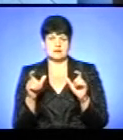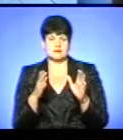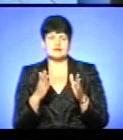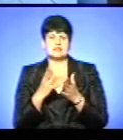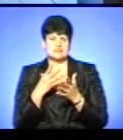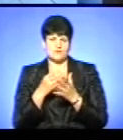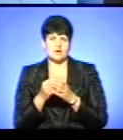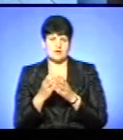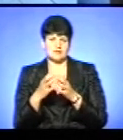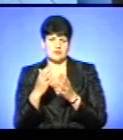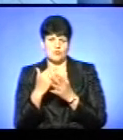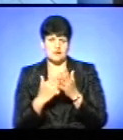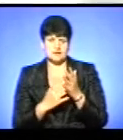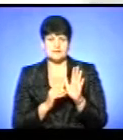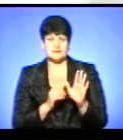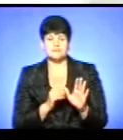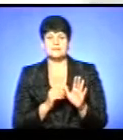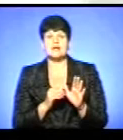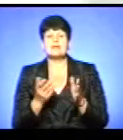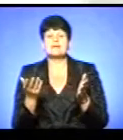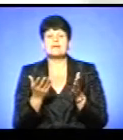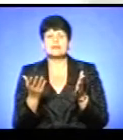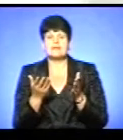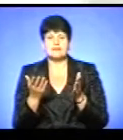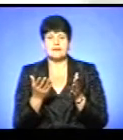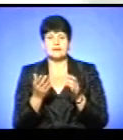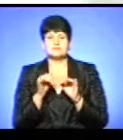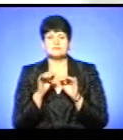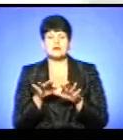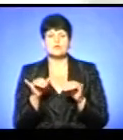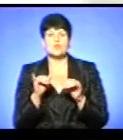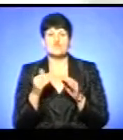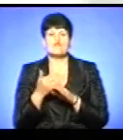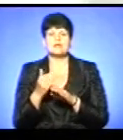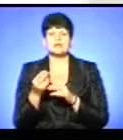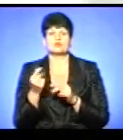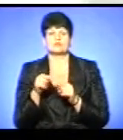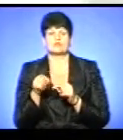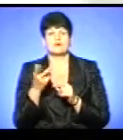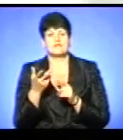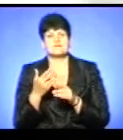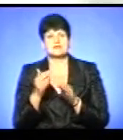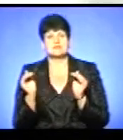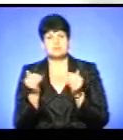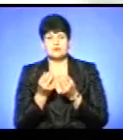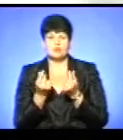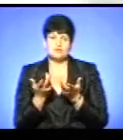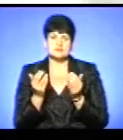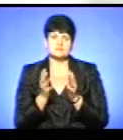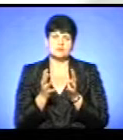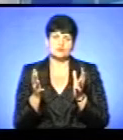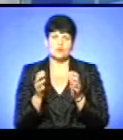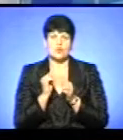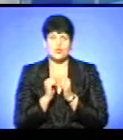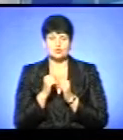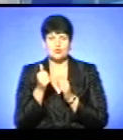категорійністю. Яка тенденція у виділенні коштів для таких дітей? Кожного року збільшується, зменшується на якомусь певному рівні? На щастя,